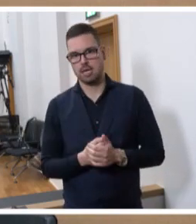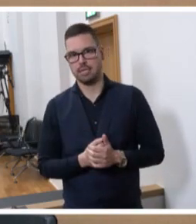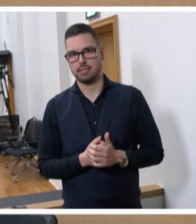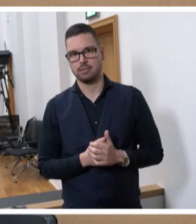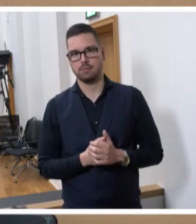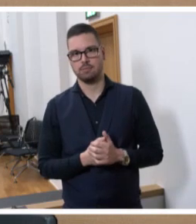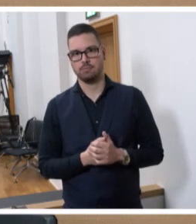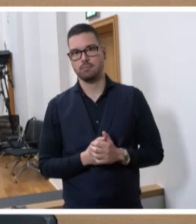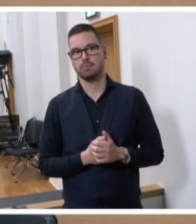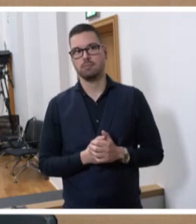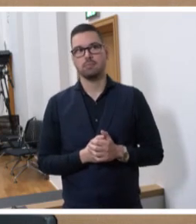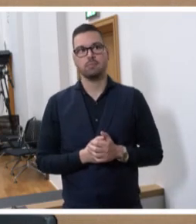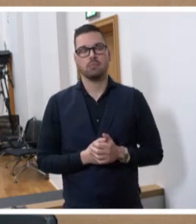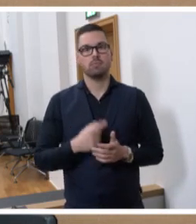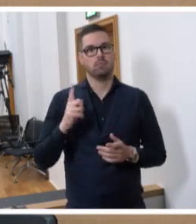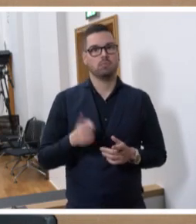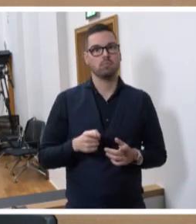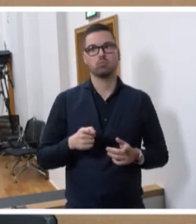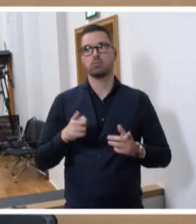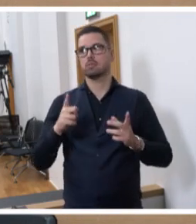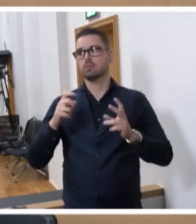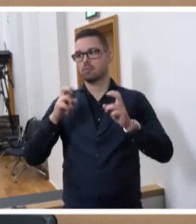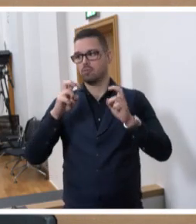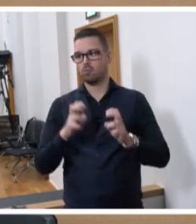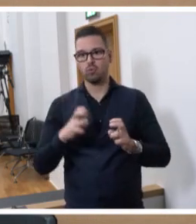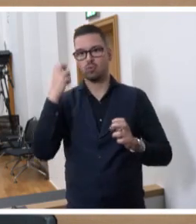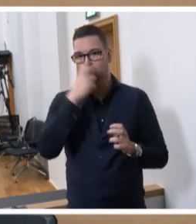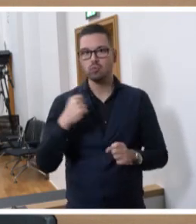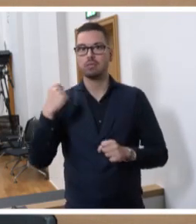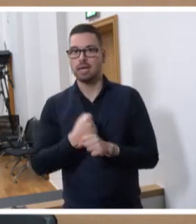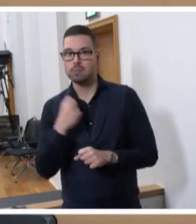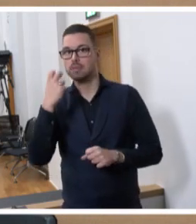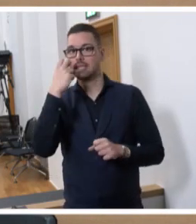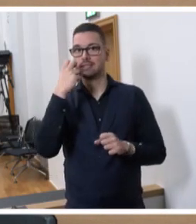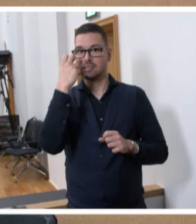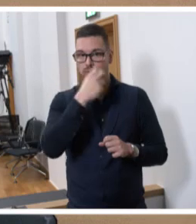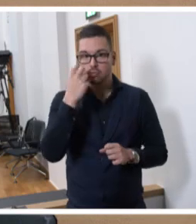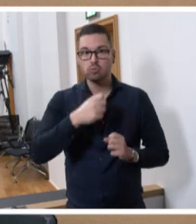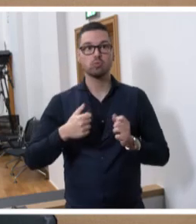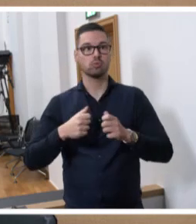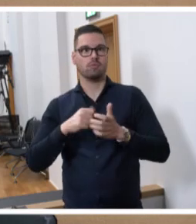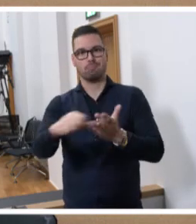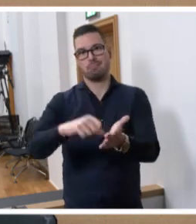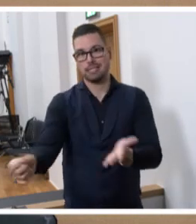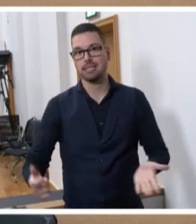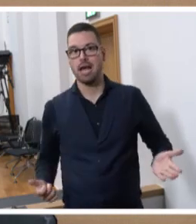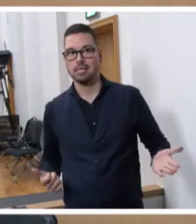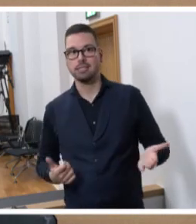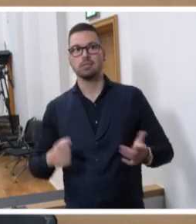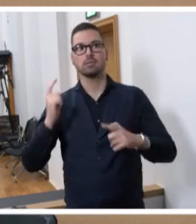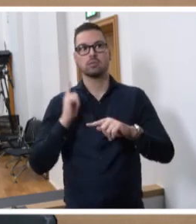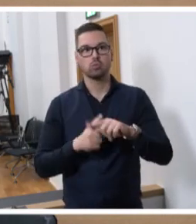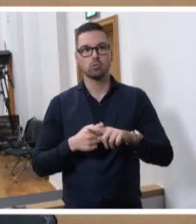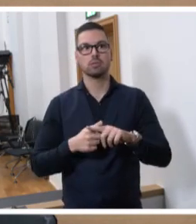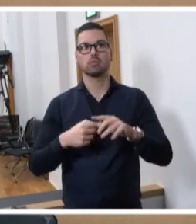muss. Man muss sich um eine Unterkunft kümmern, einen Job suchen, um den Lebensunterhalt aufzubringen und sich